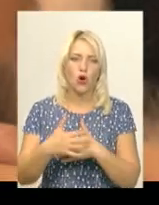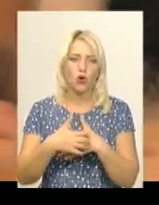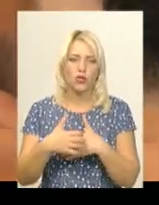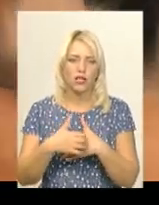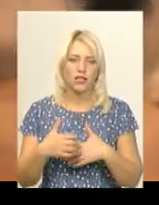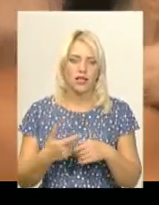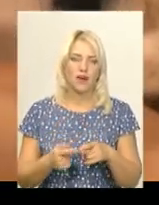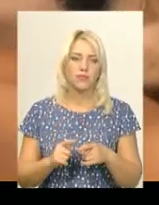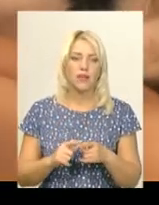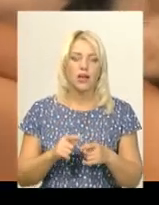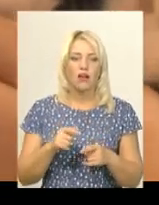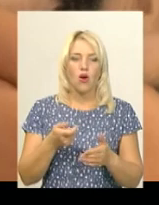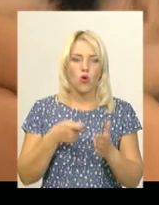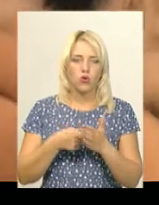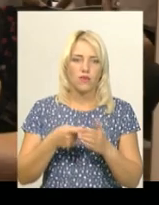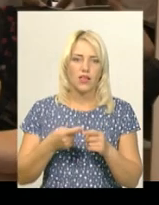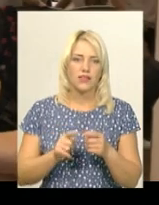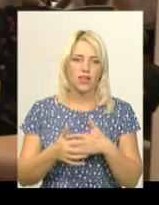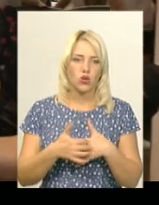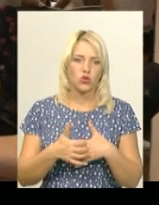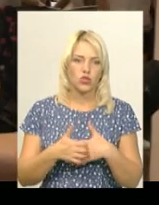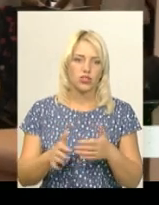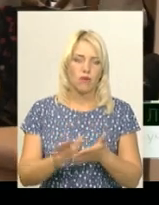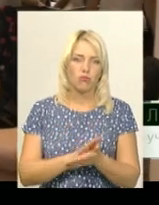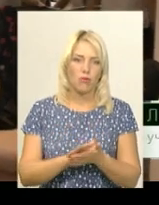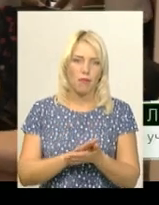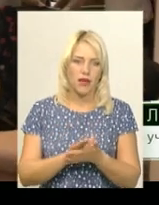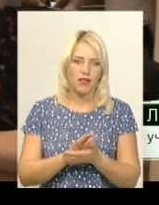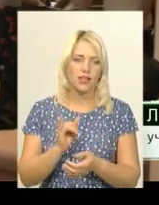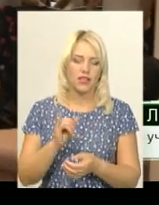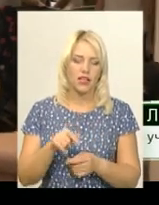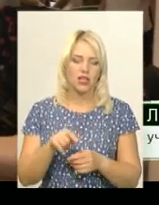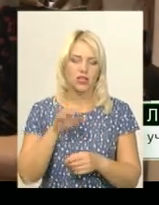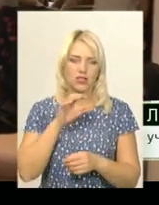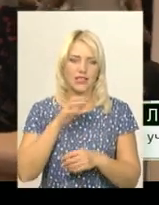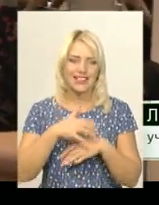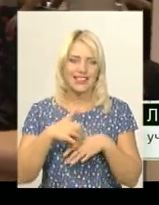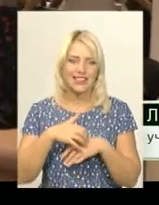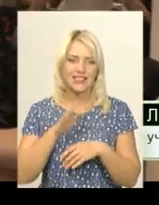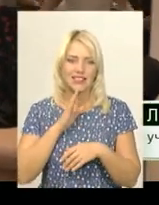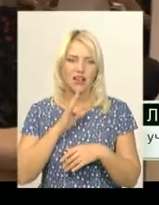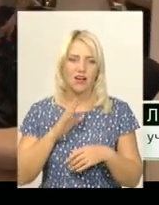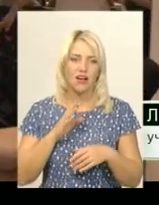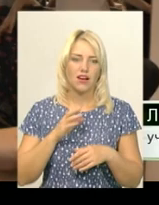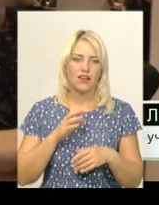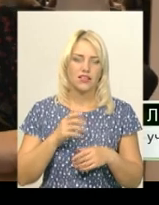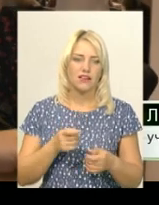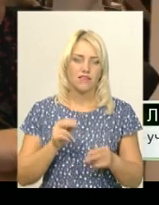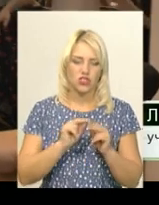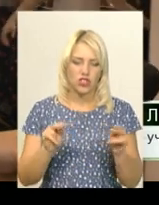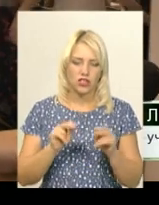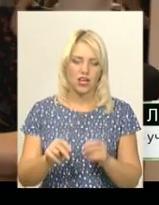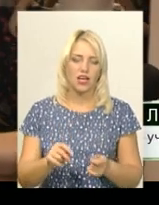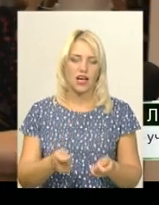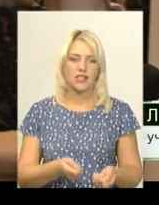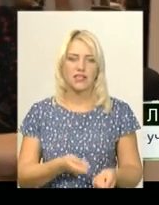прогулянки. Ми її годували, помили, і вона завезла нашу вчительку до